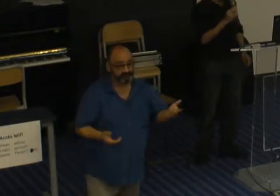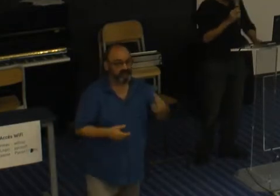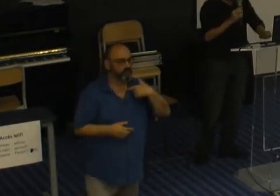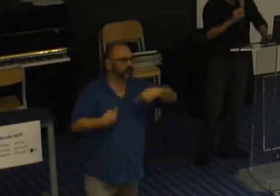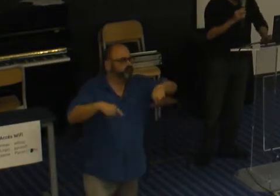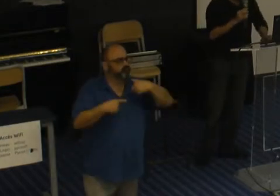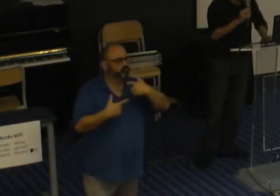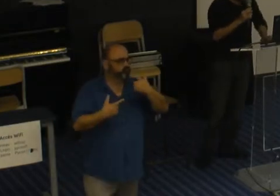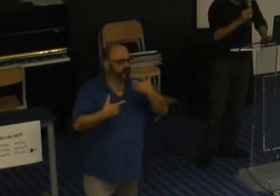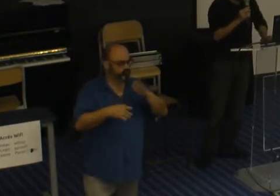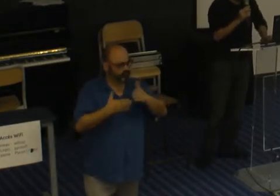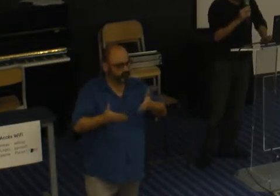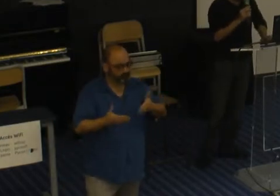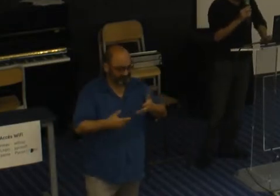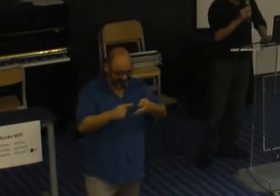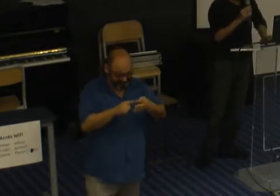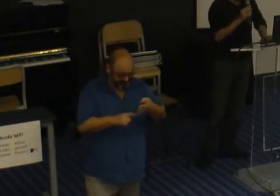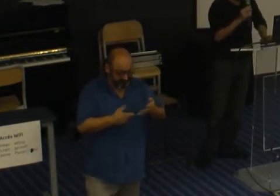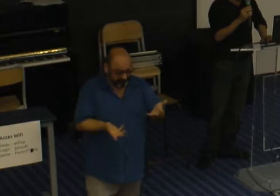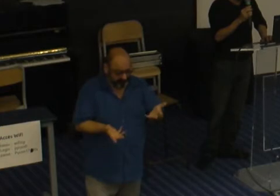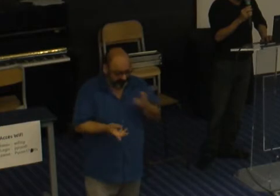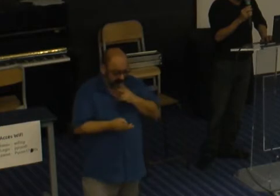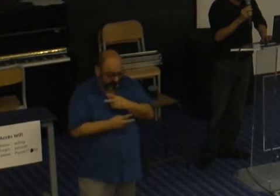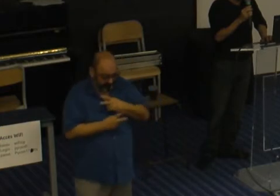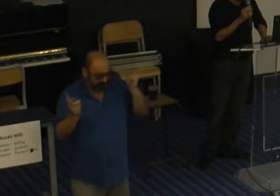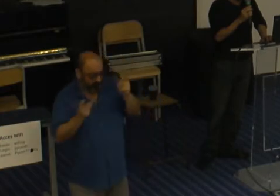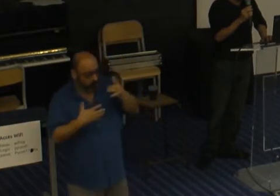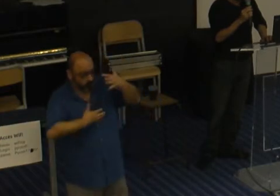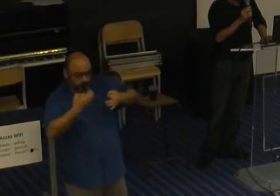pas rien à voir en fait. On ne devrait pas être jugé sur ces choses-là.